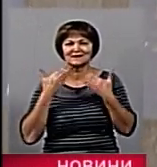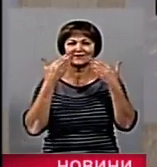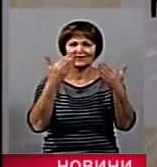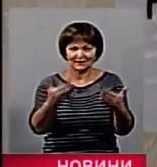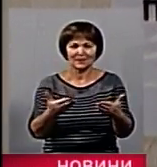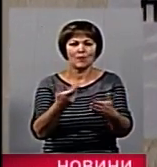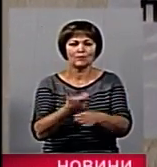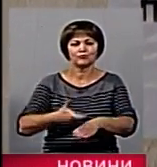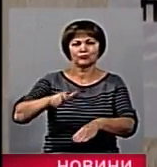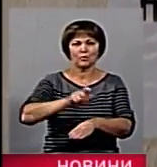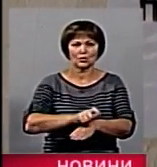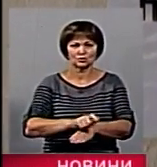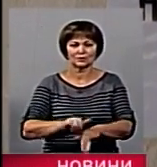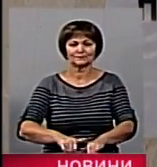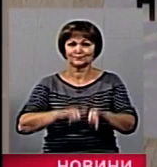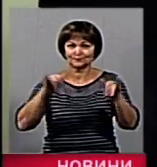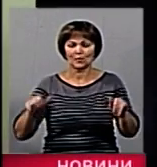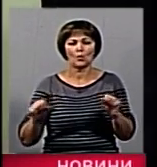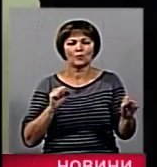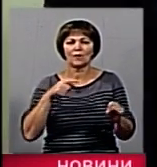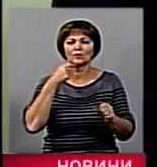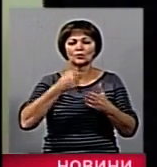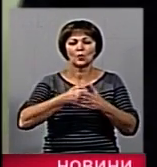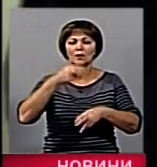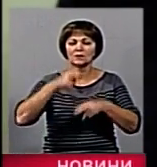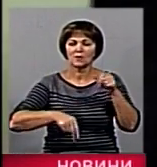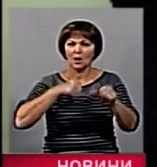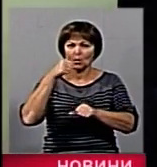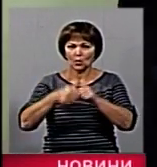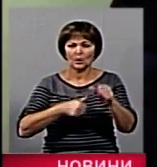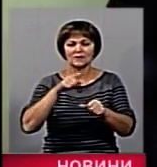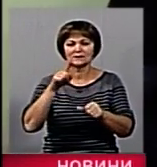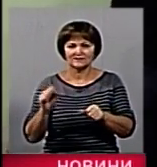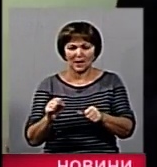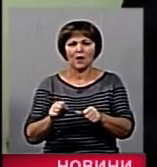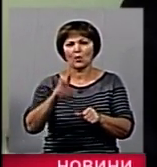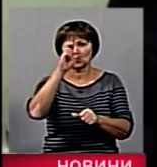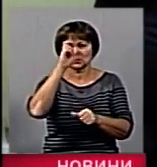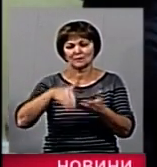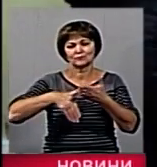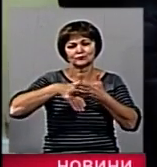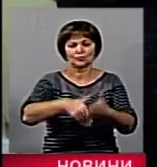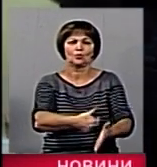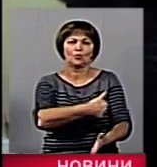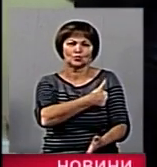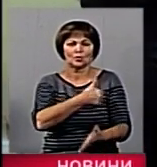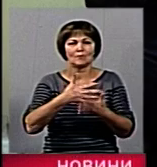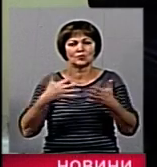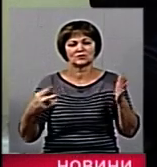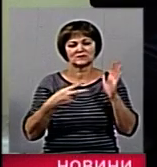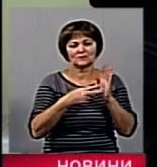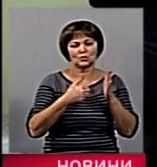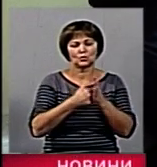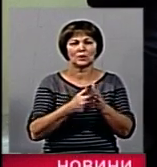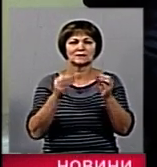субсидіями значно зросла. В управлінні прогнозують, що до кінця року за призначенням державної допомоги можуть звернутися від 7 до